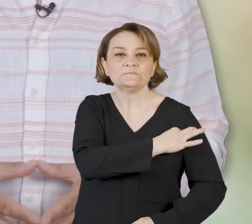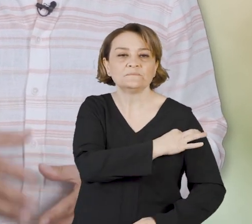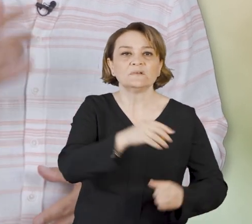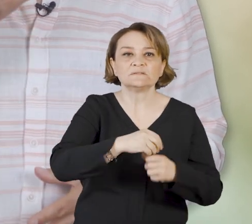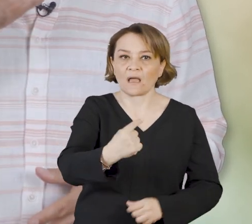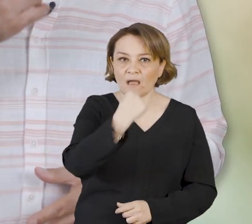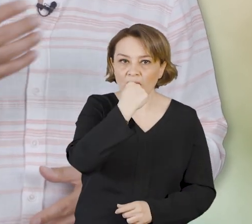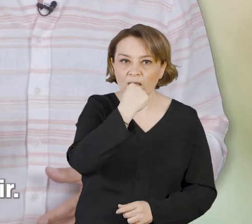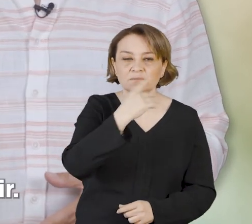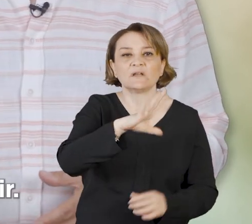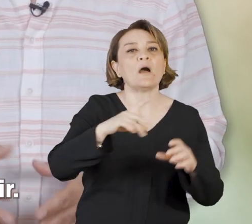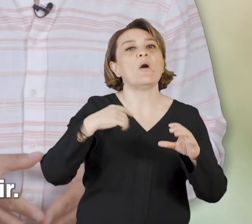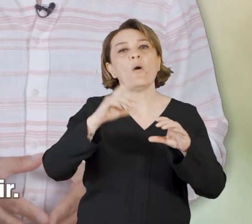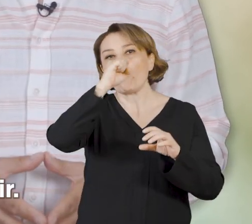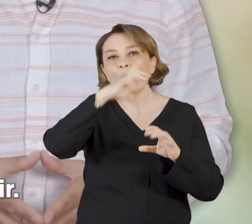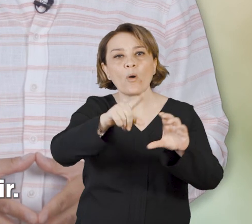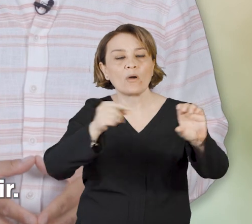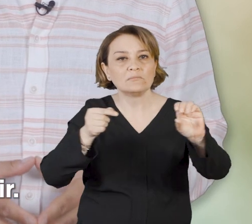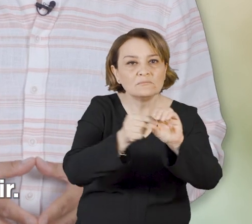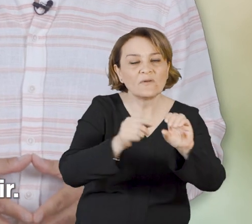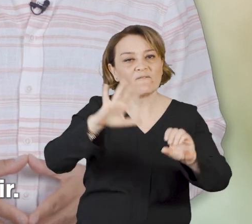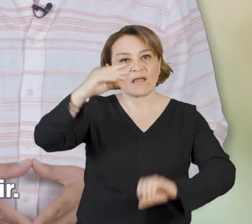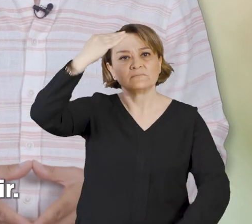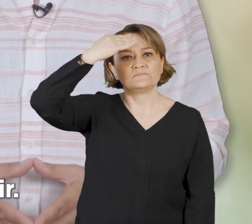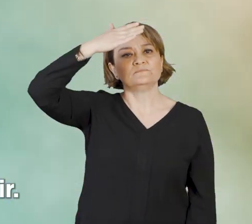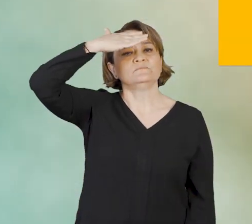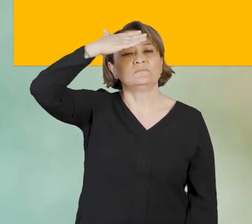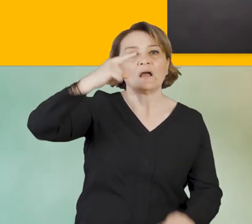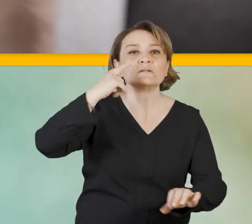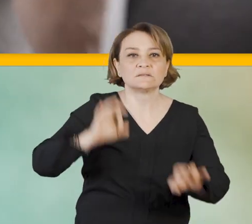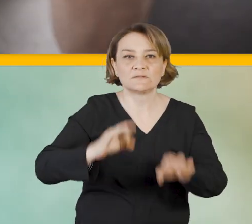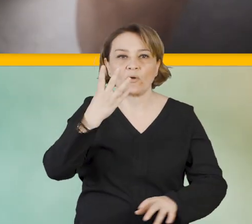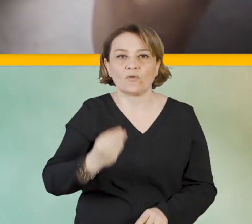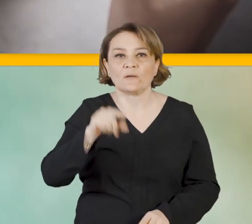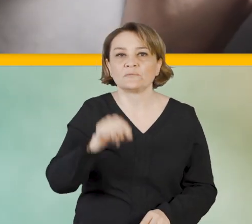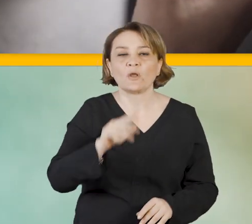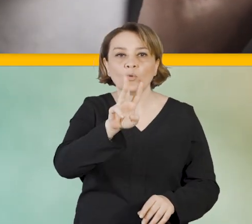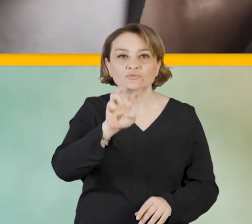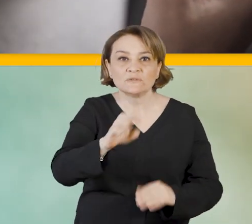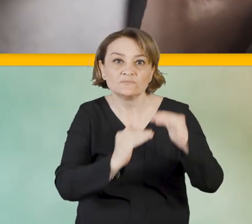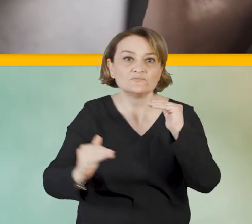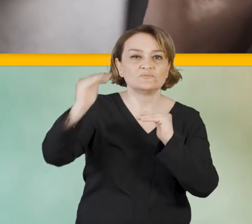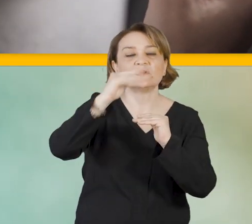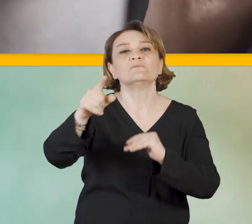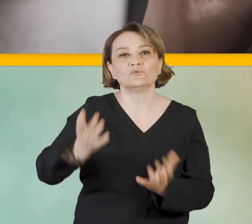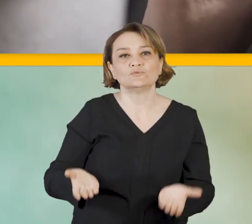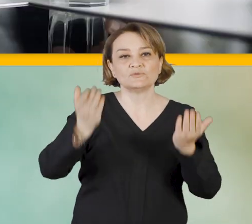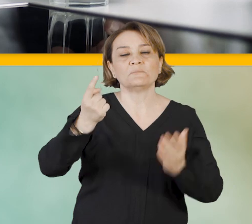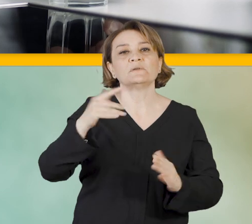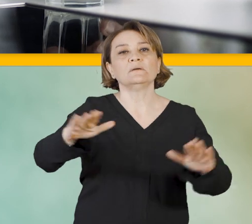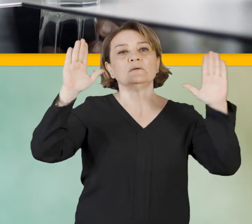bağlı olarak ağızdan, rektumdan, kulaktan ve alından ölçüdebilir. 38 derece ve üzeri ateş yüksek kabul edilir.